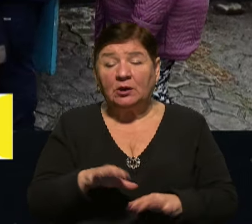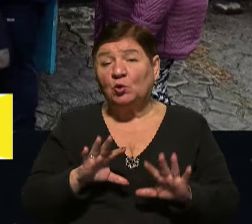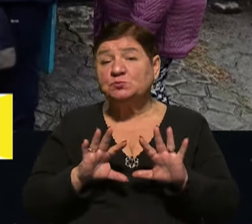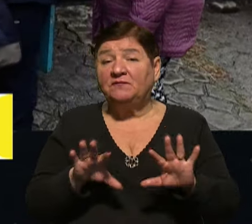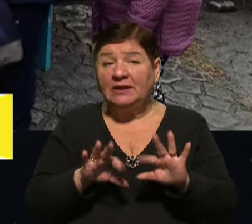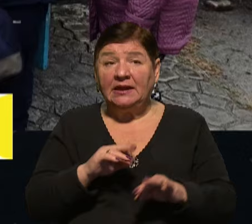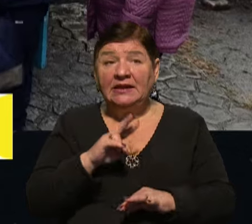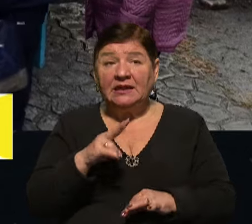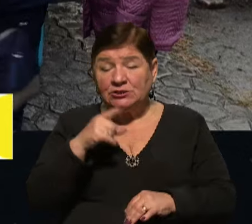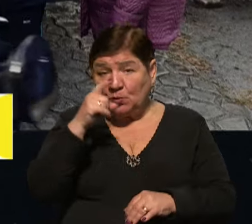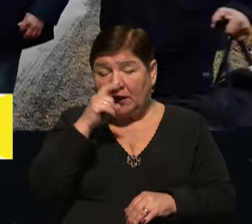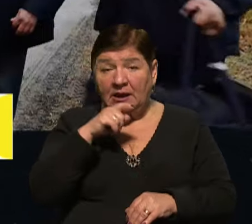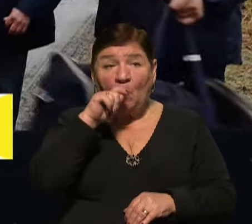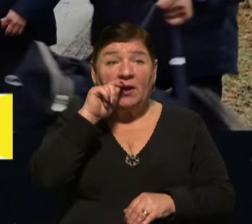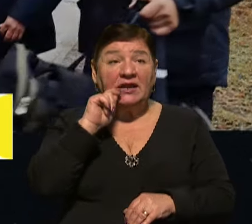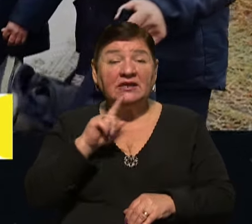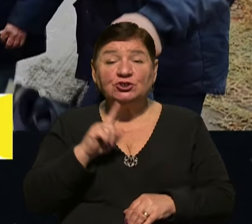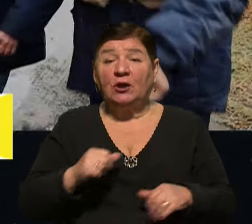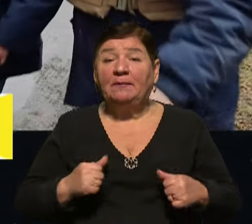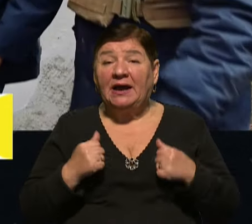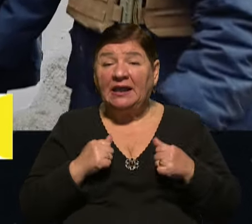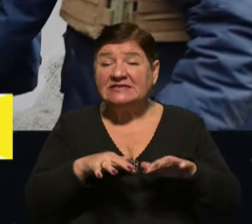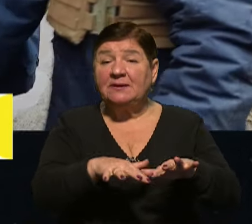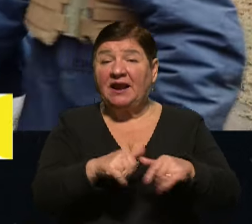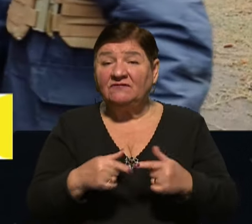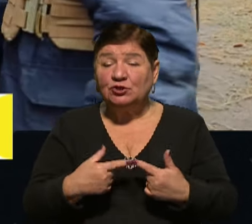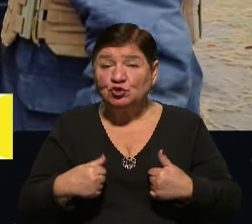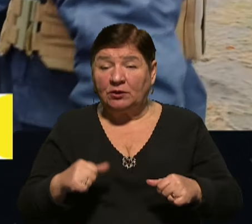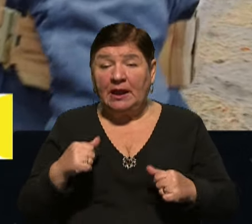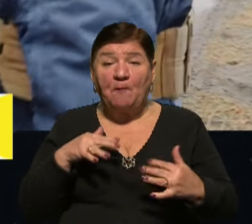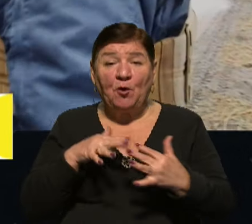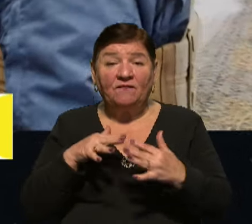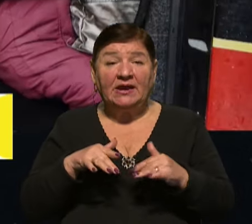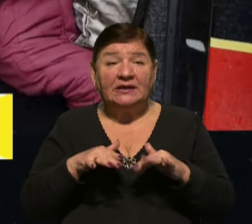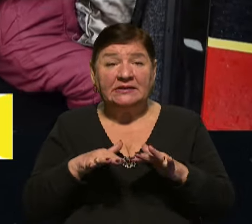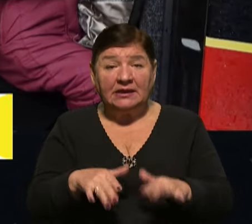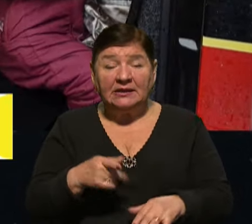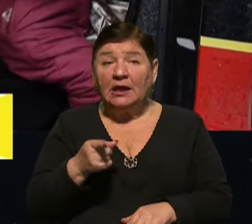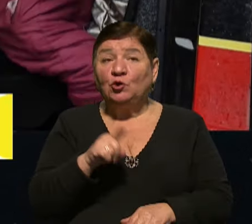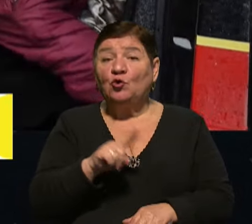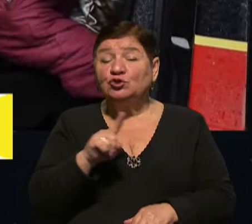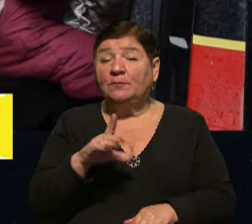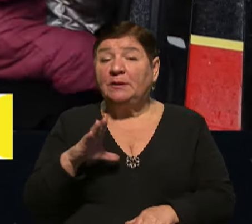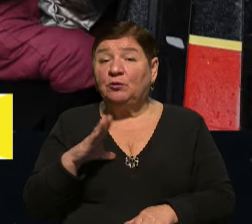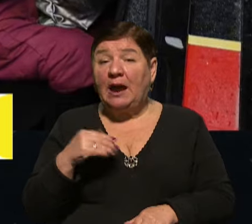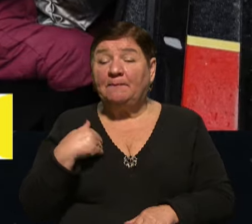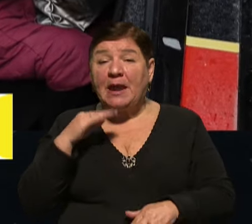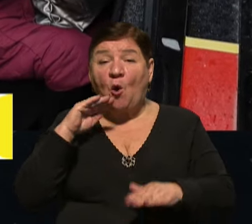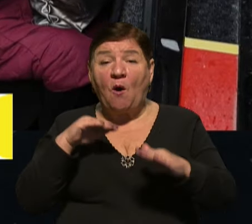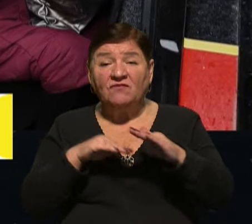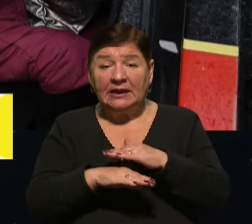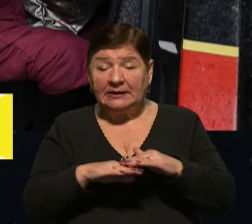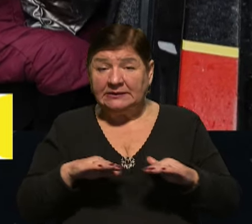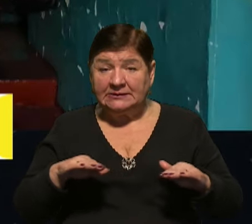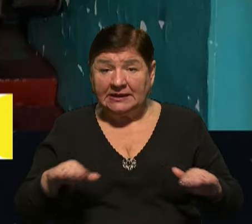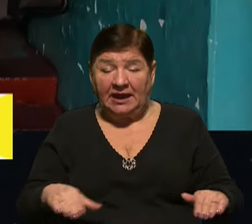розповідають, які ж погані українці, що намагалися нас забрати із зони бойових дій, і для того, щоб цього не було, ми ховали дітей